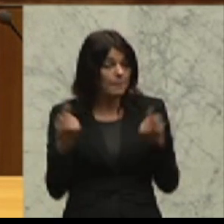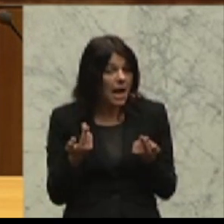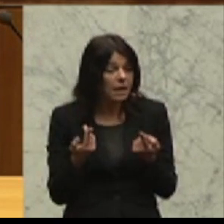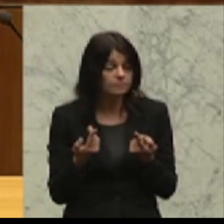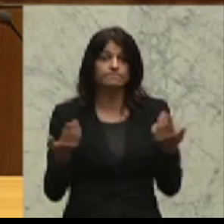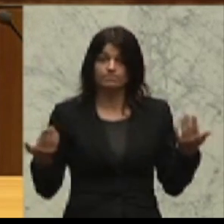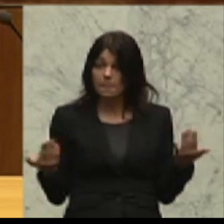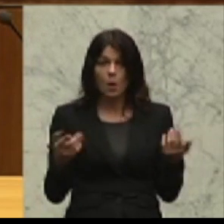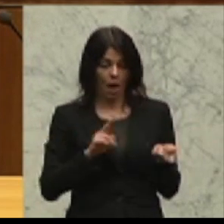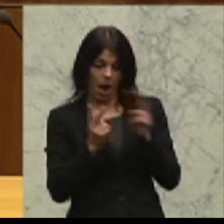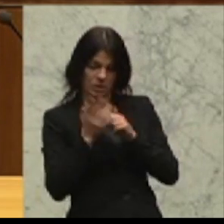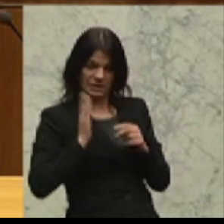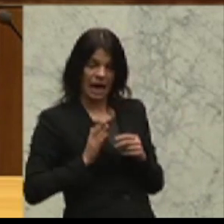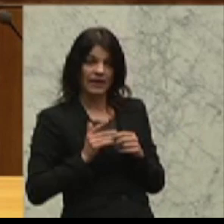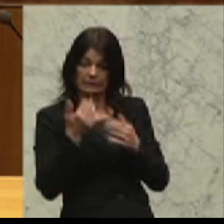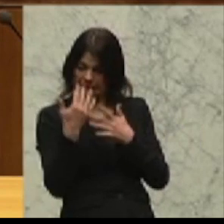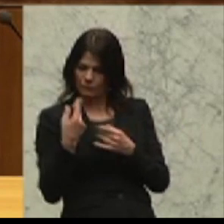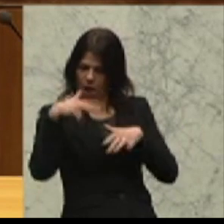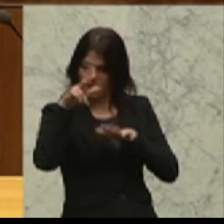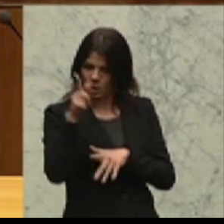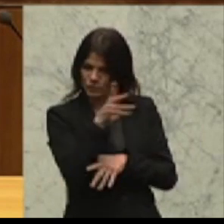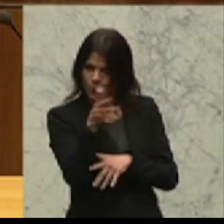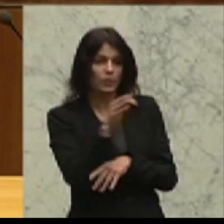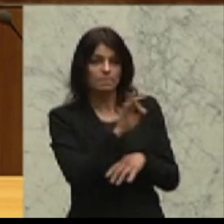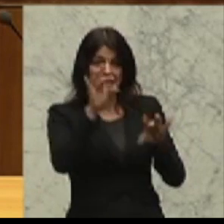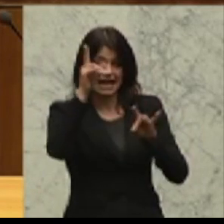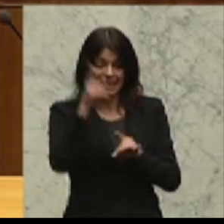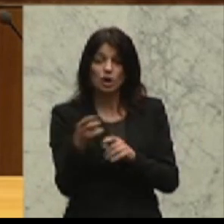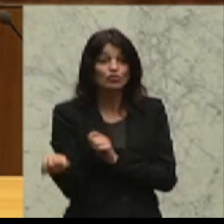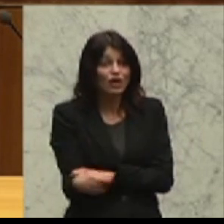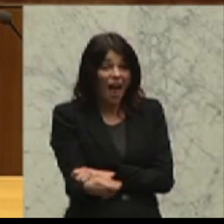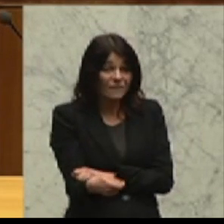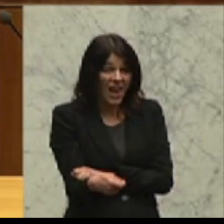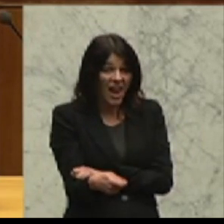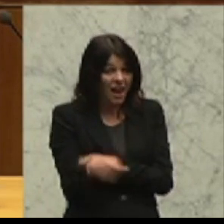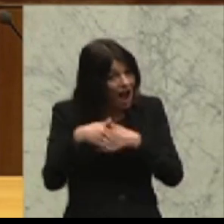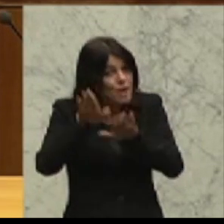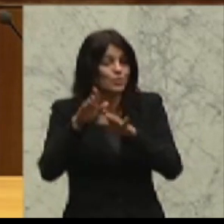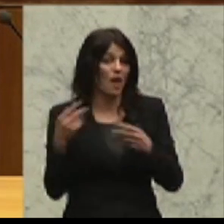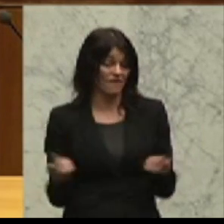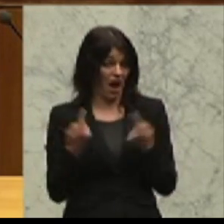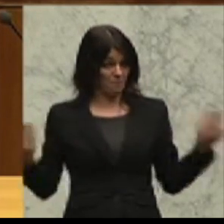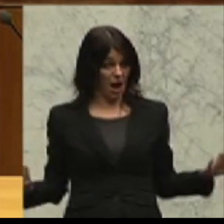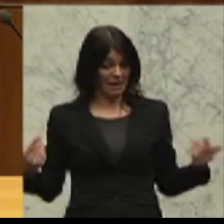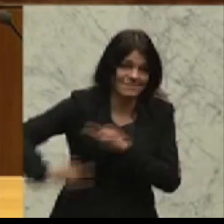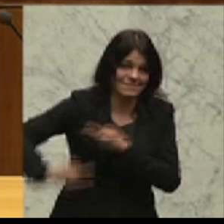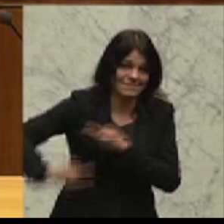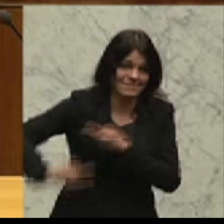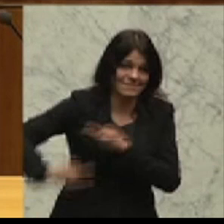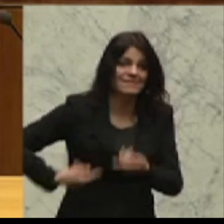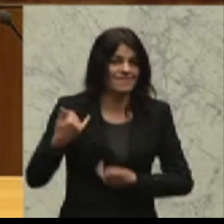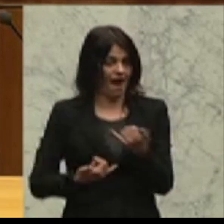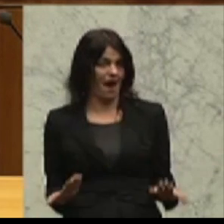anderen Seite eine Zahl von 8.500 bis 10.000 straffällig gewordenen Asylwerbern jedes Jahr zu